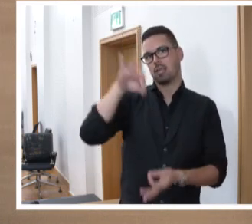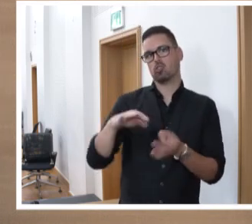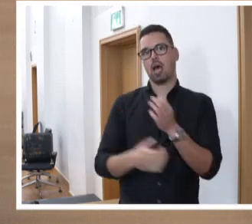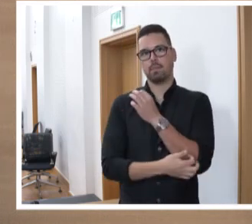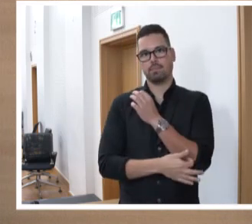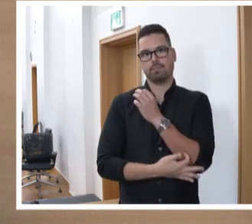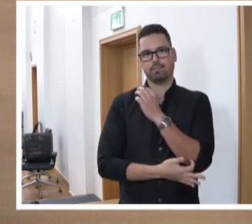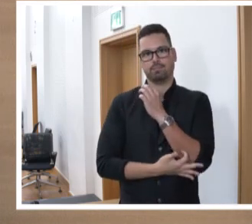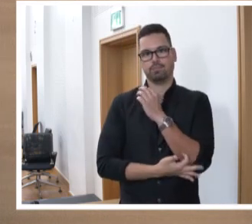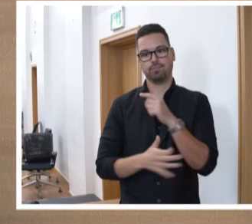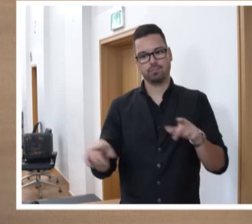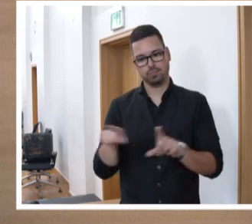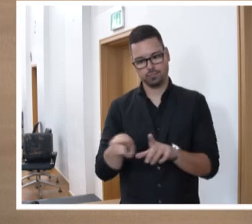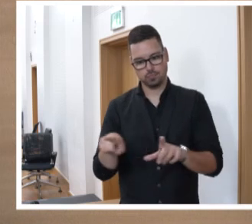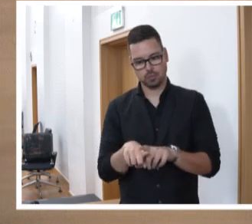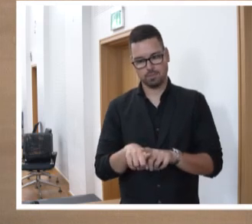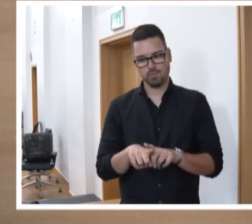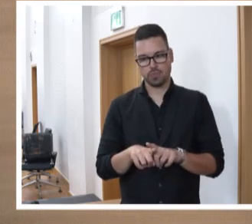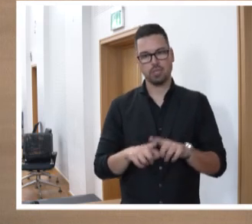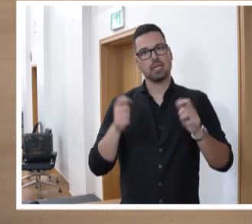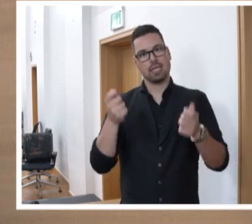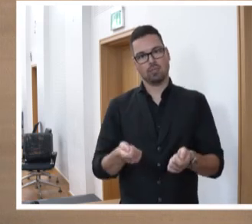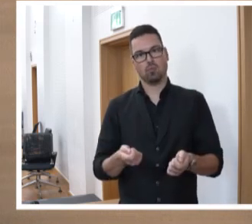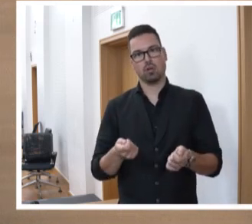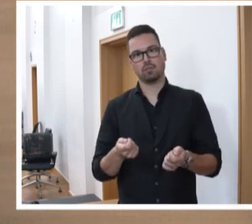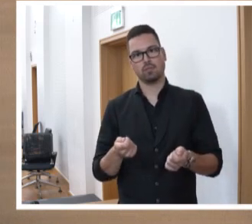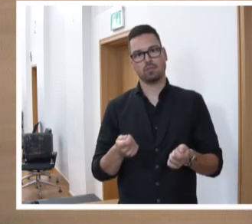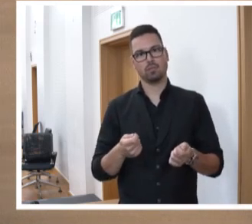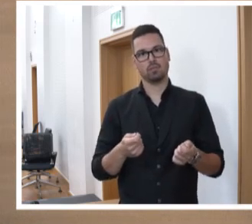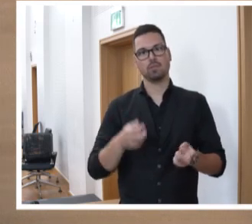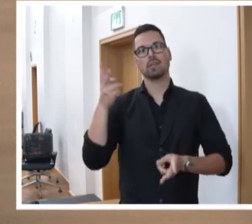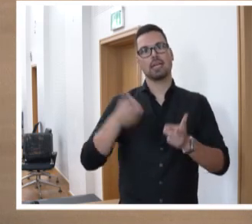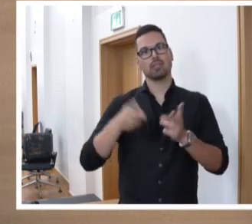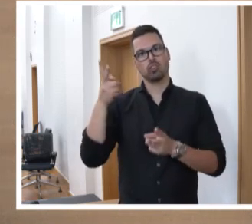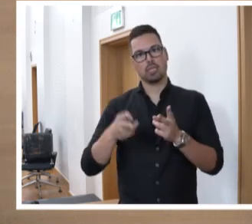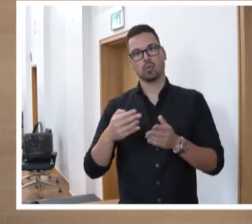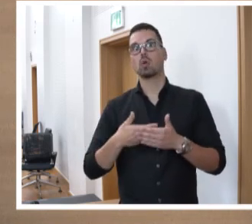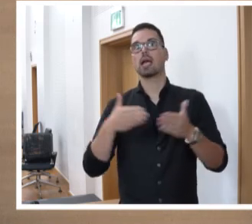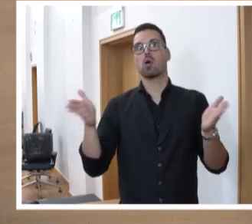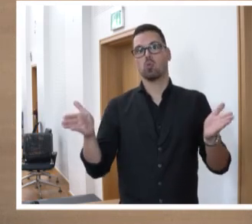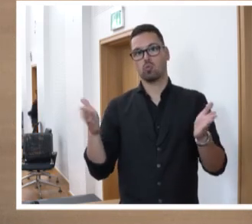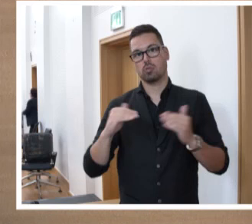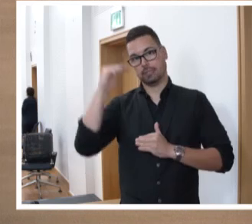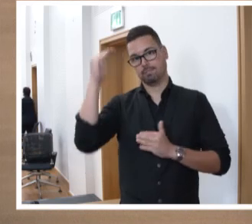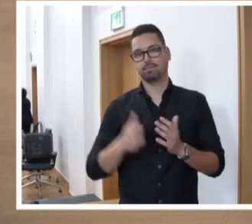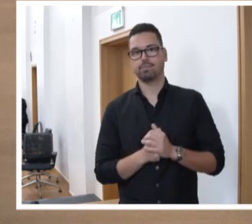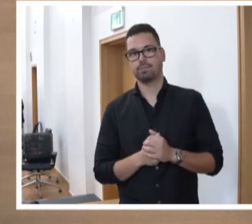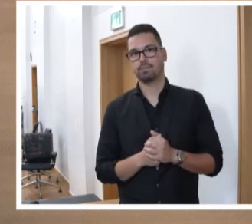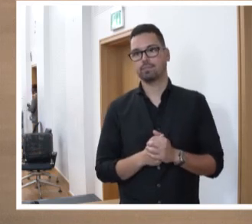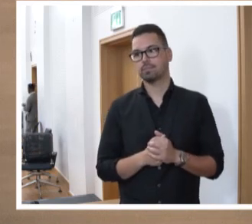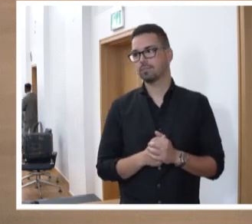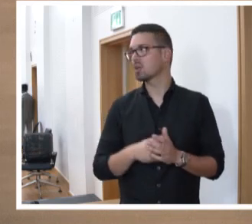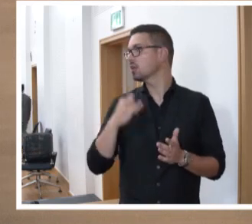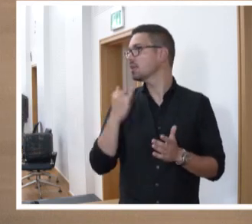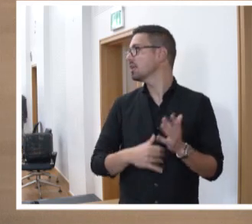gleicher Weise wird durch den vorliegenden Gesetzentwurf die Entschädigung der Abgeordneten erhöht. Gestatten Sie mir eine